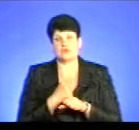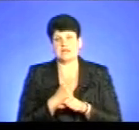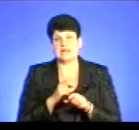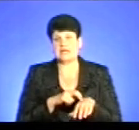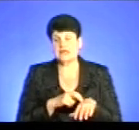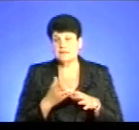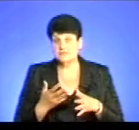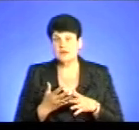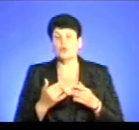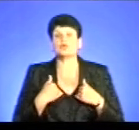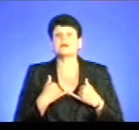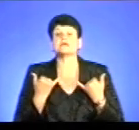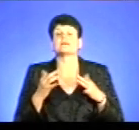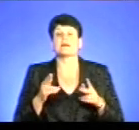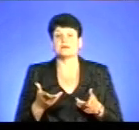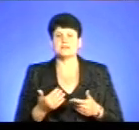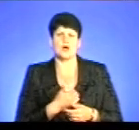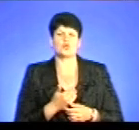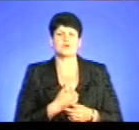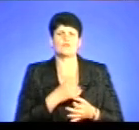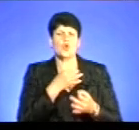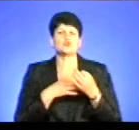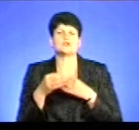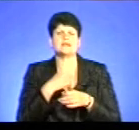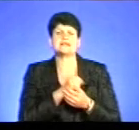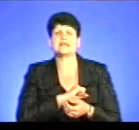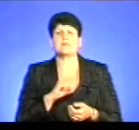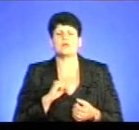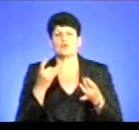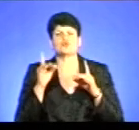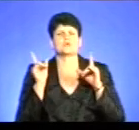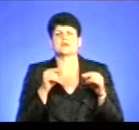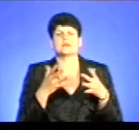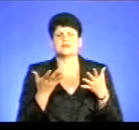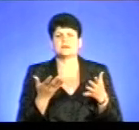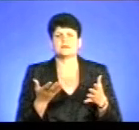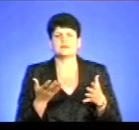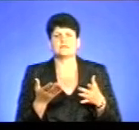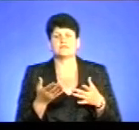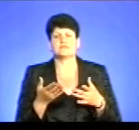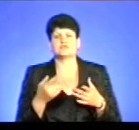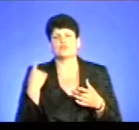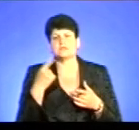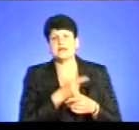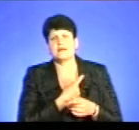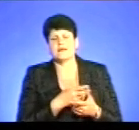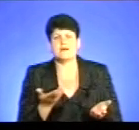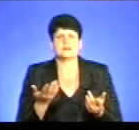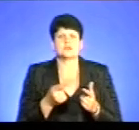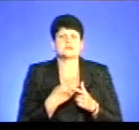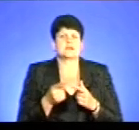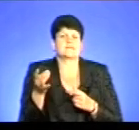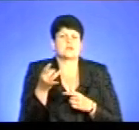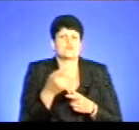яка ситуація? Наприклад, захотів пацієнт консультацію, терапевт, він просто бере, їде. Чи це в області лікарні, чи це в любій